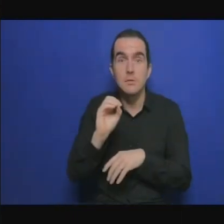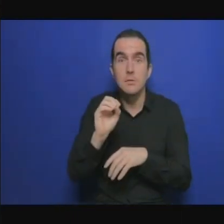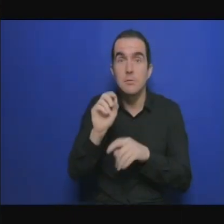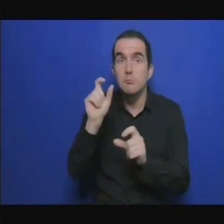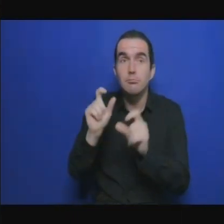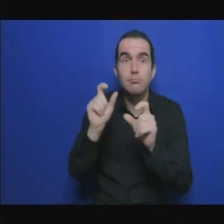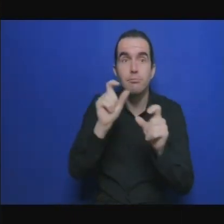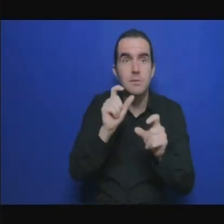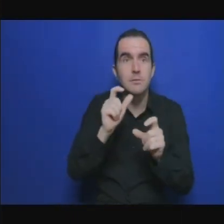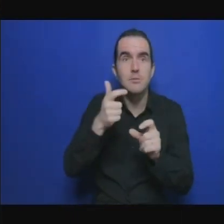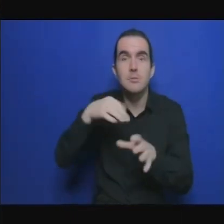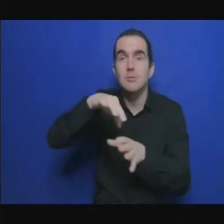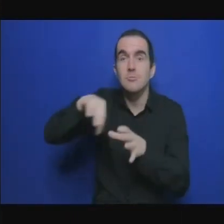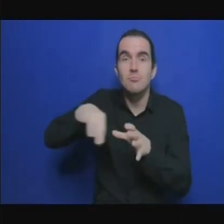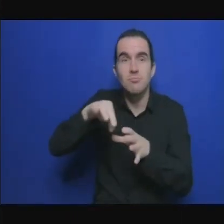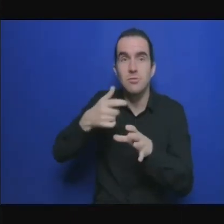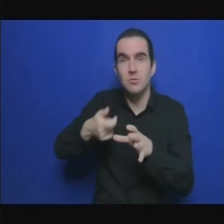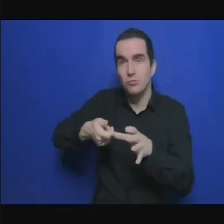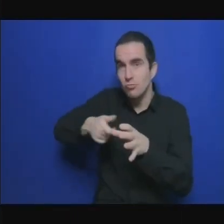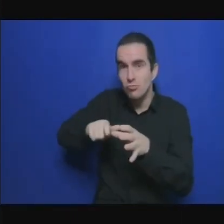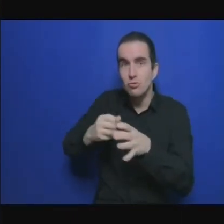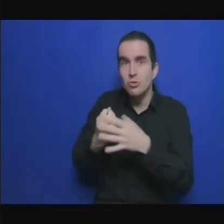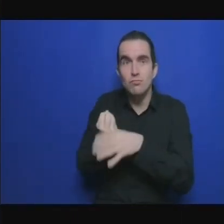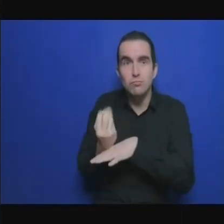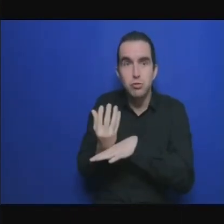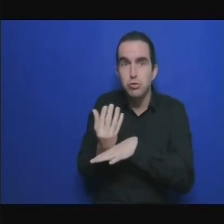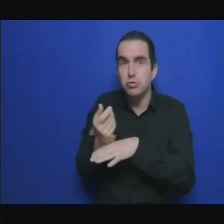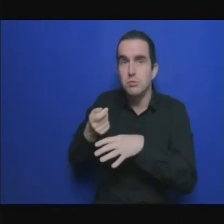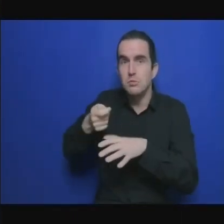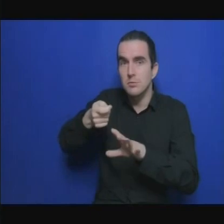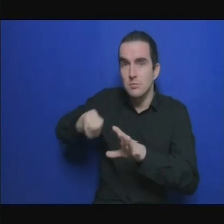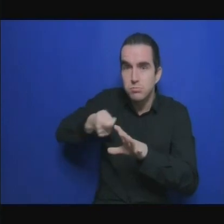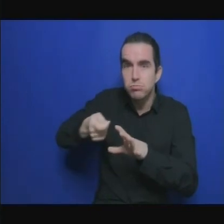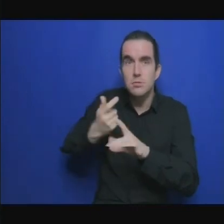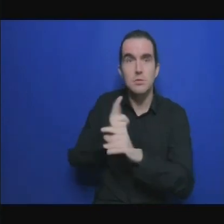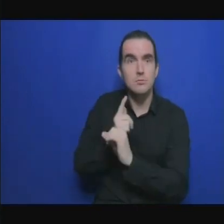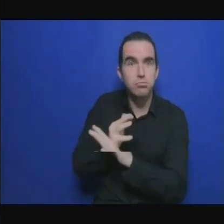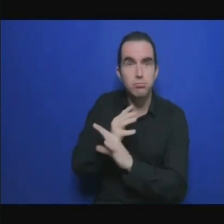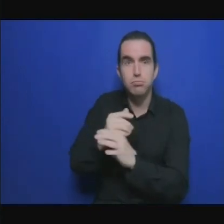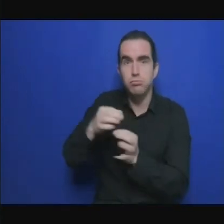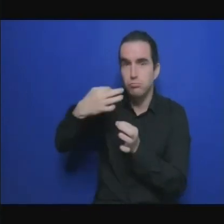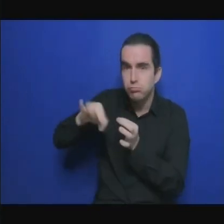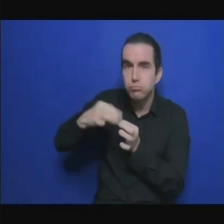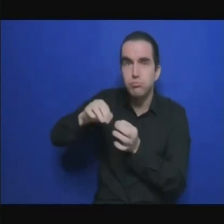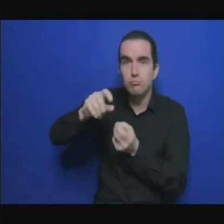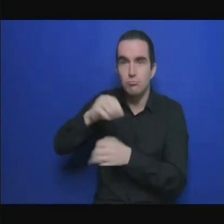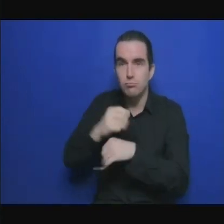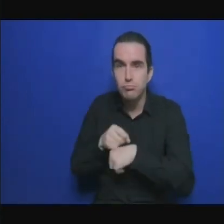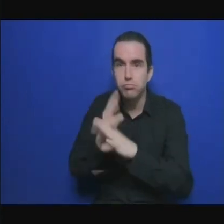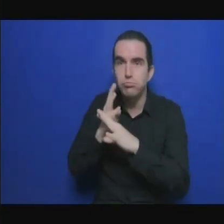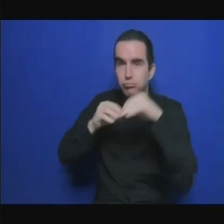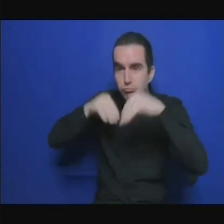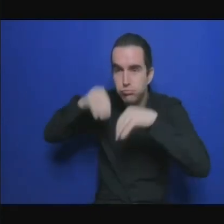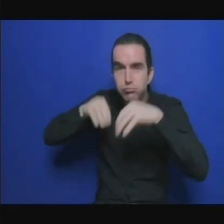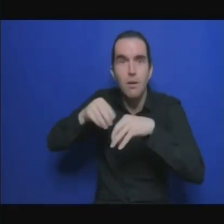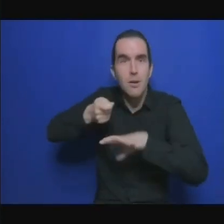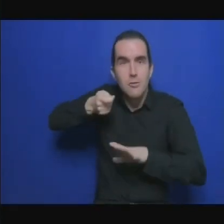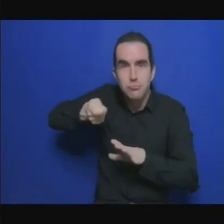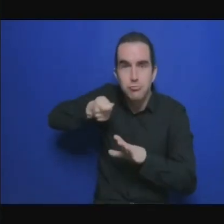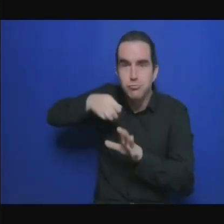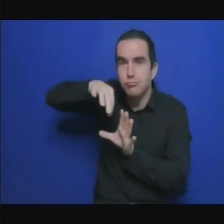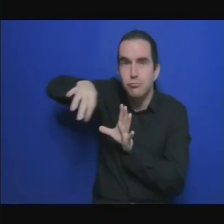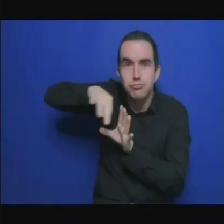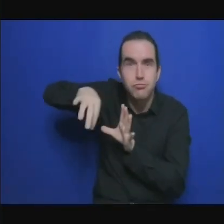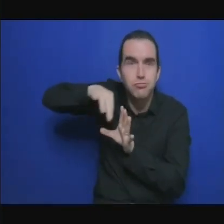quand on parle de transition je pense qu'il faut faire attention à ne pas se tromper de concept ou de